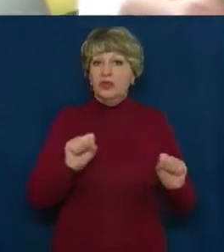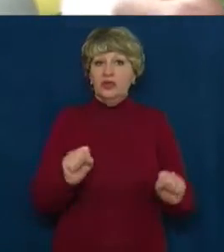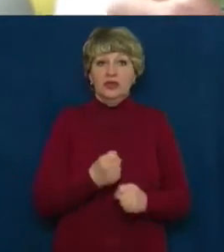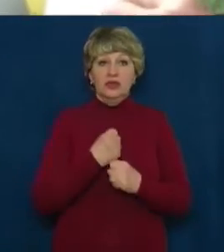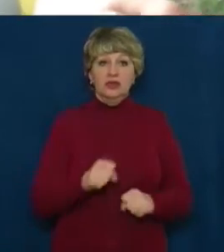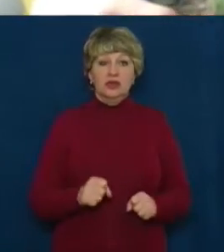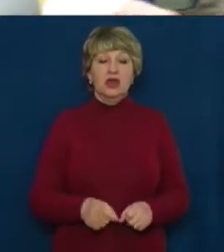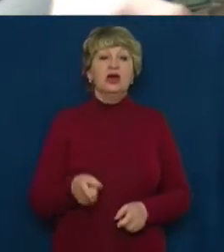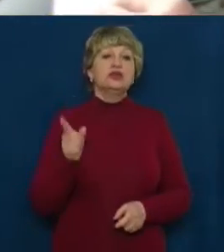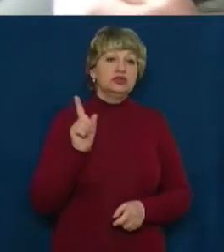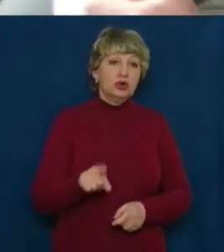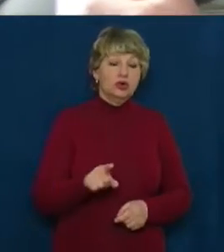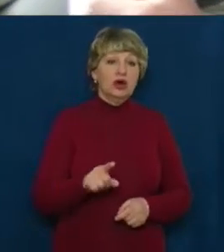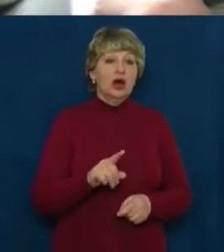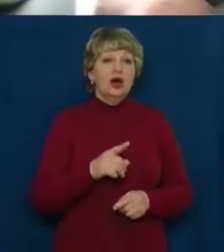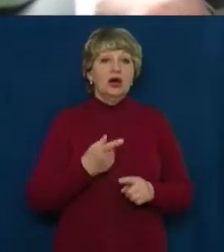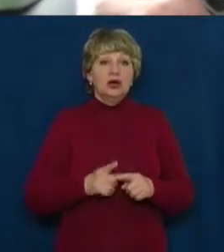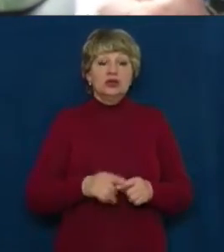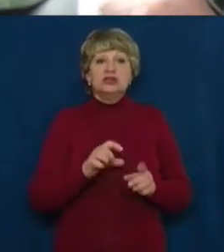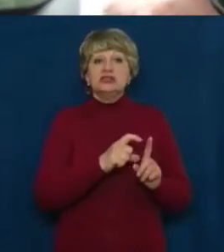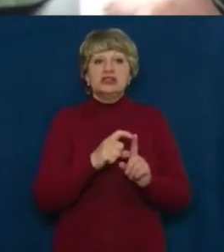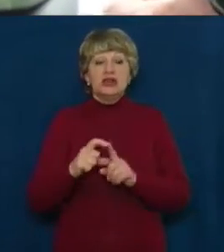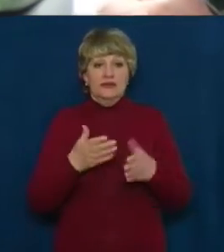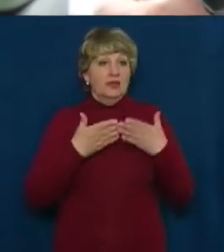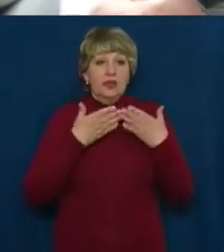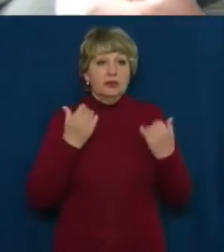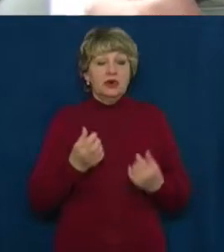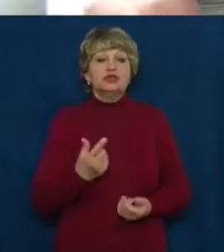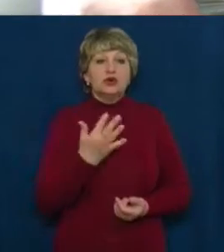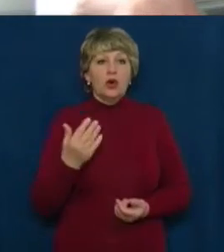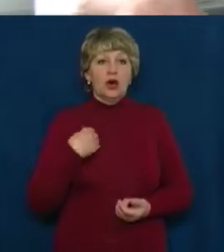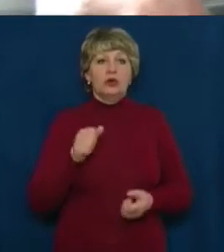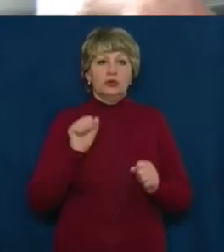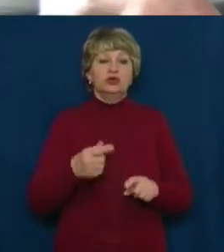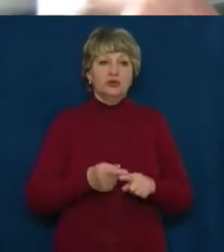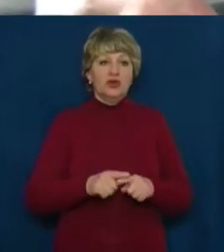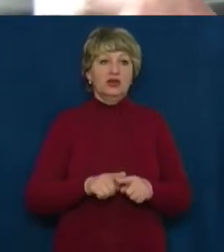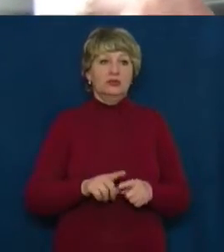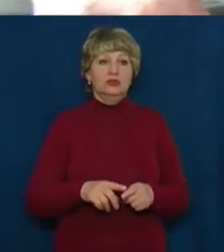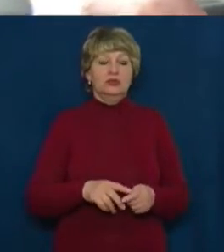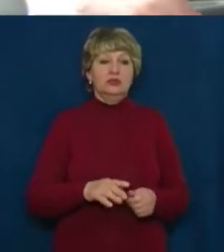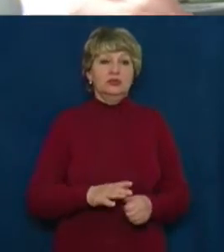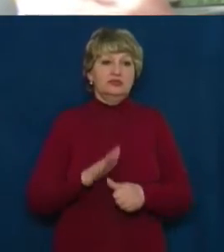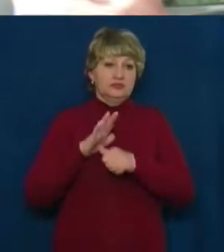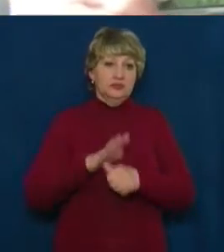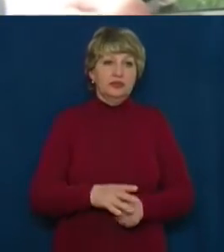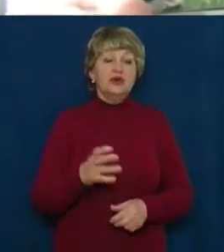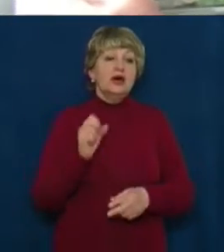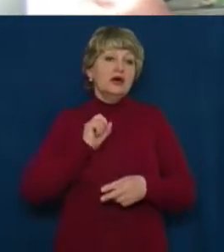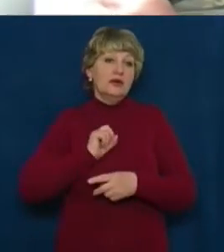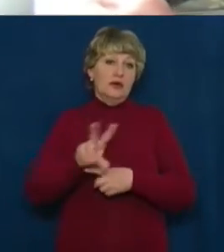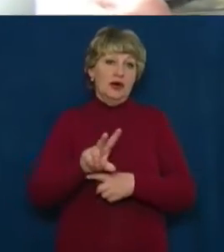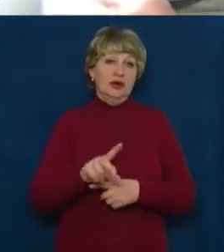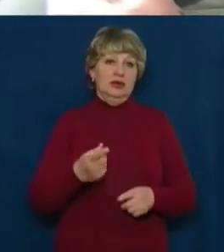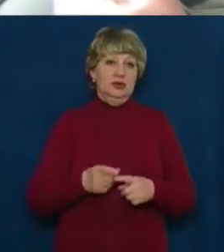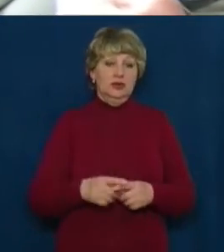що потрібно, слів немає. Доки ж ми будемо цьому дюрмі халепатися вже. Ну, а треба ще як. Оні, другі є,